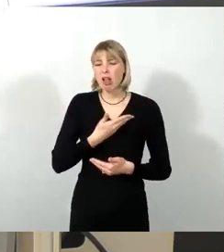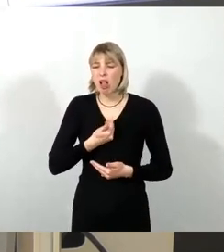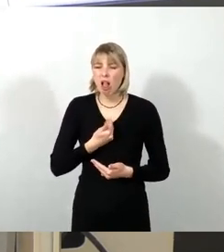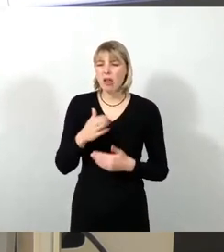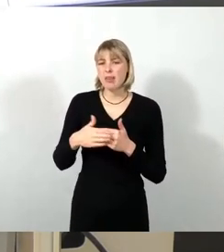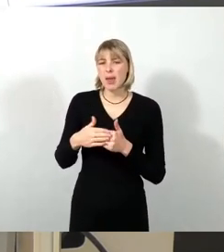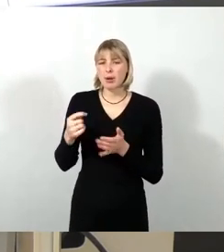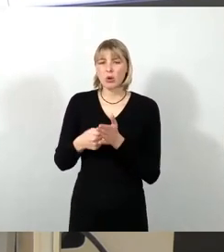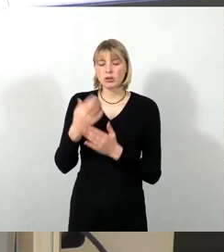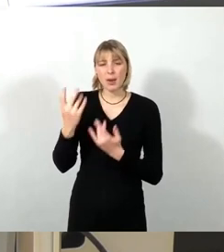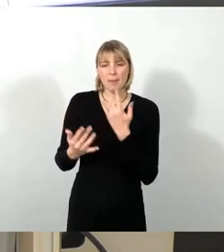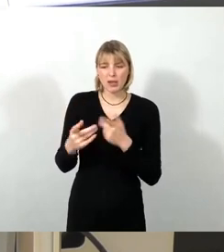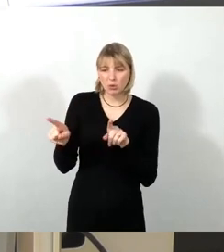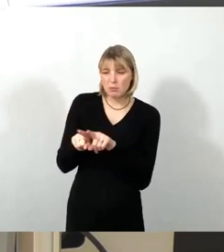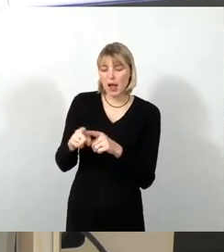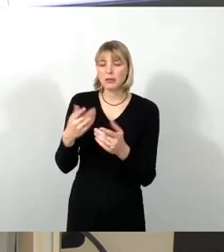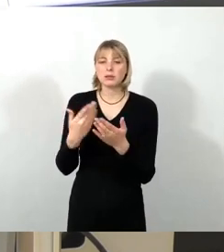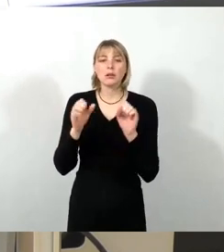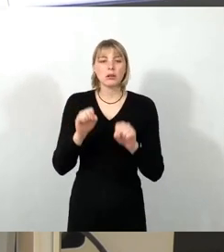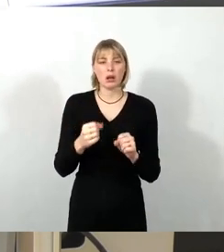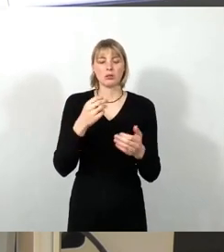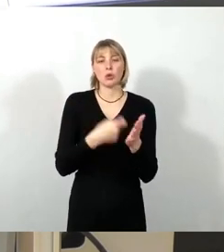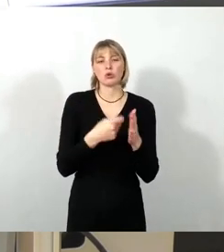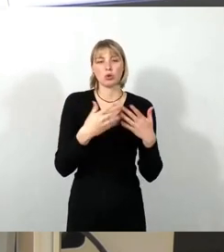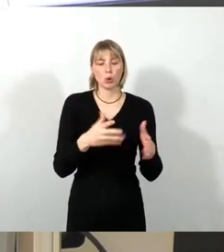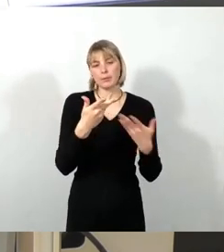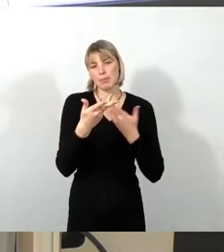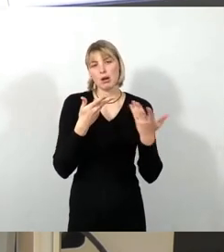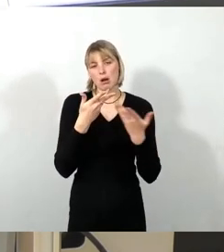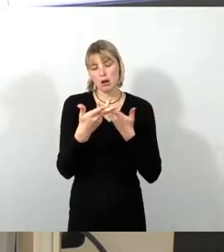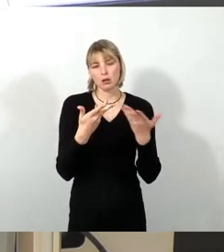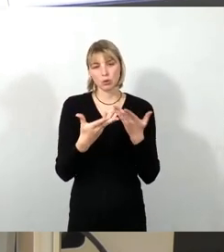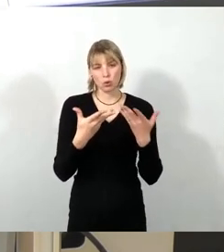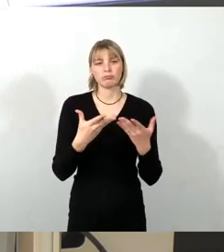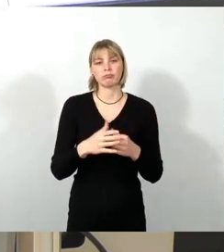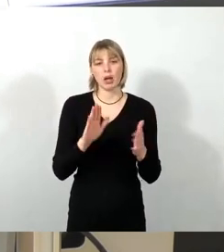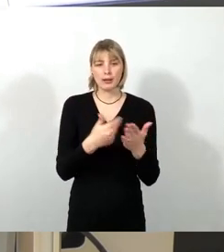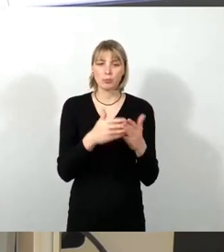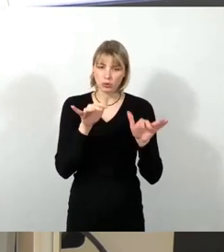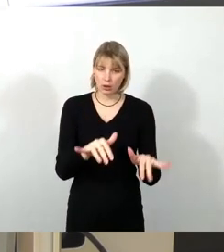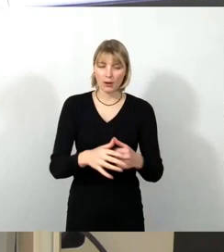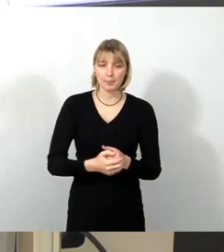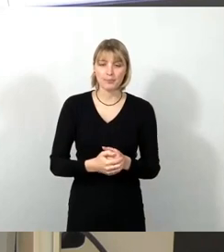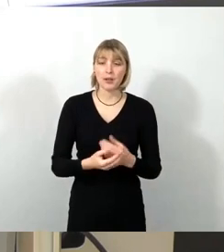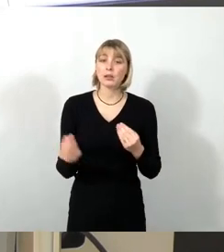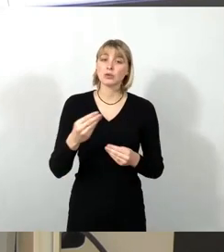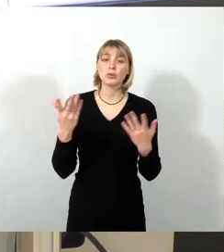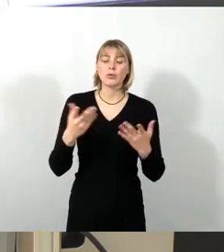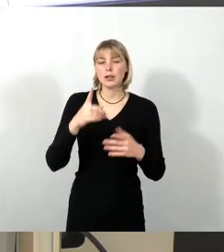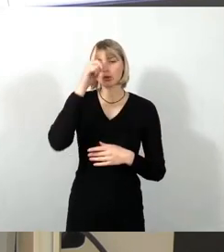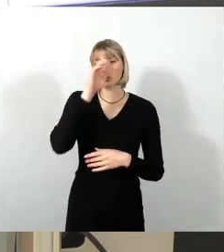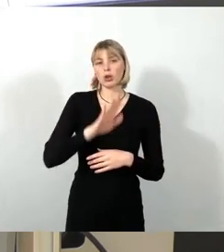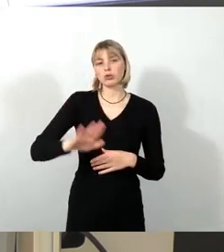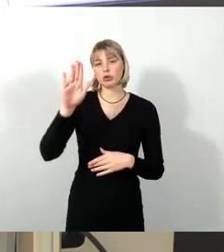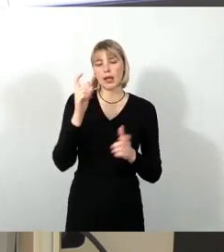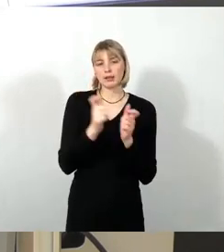hier kostenlos beraten lassen können. Und schließlich das Deutschland-Ticket als nochmal Erweiterung des Sozialtickets